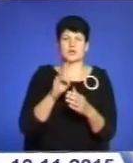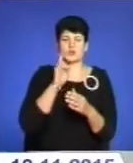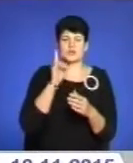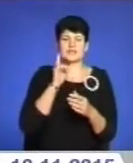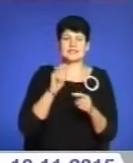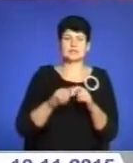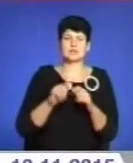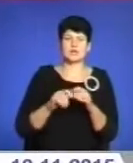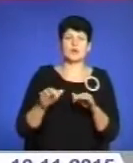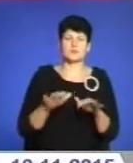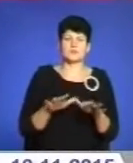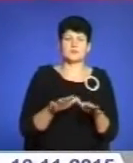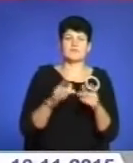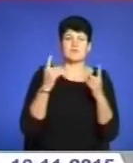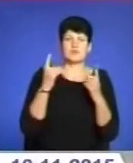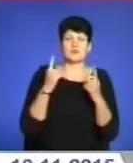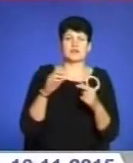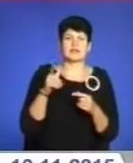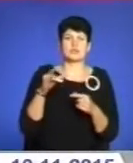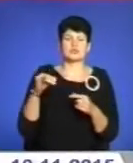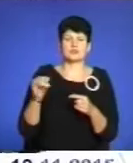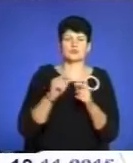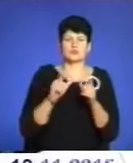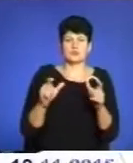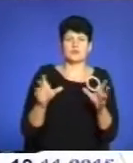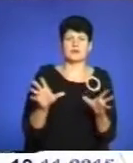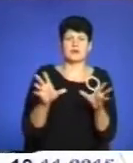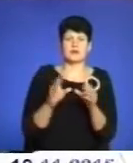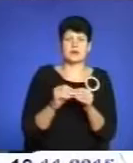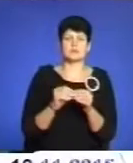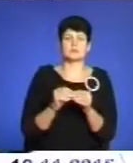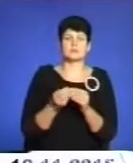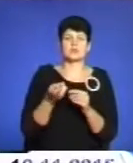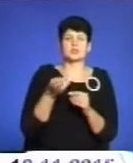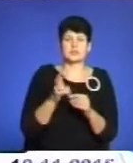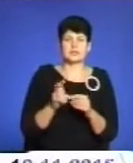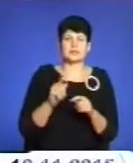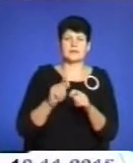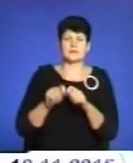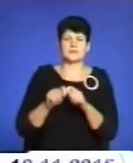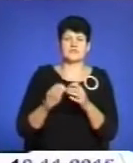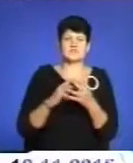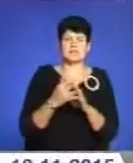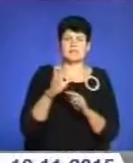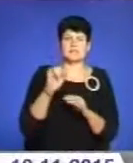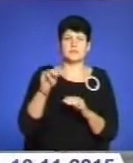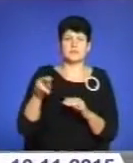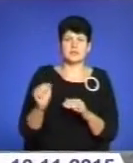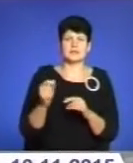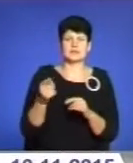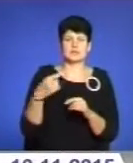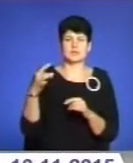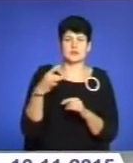руху» з Великоглибочецької загальноосвітньої школи. Вони разом з вартовими доріг вийшли на патрулювання у селі Біла Тернопільського району.